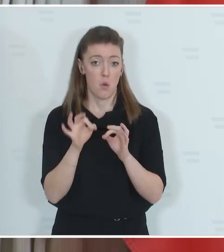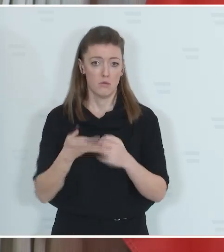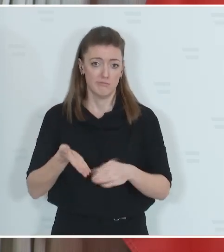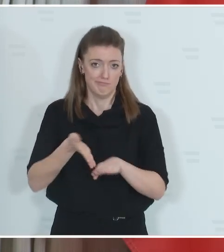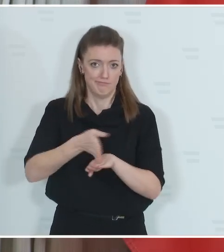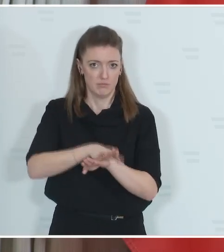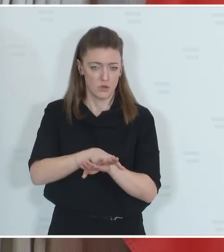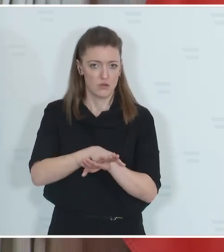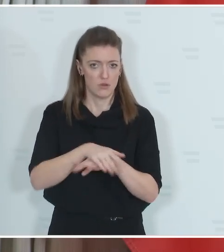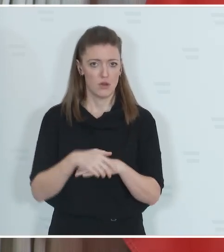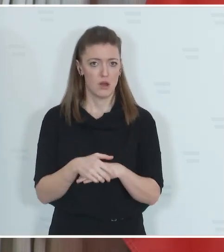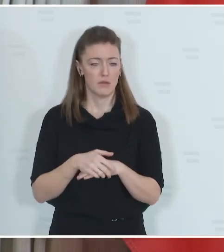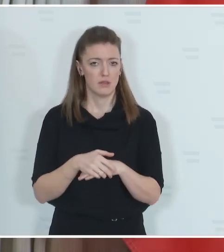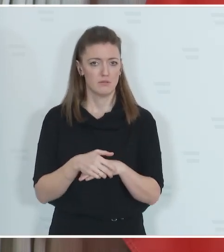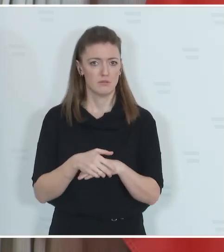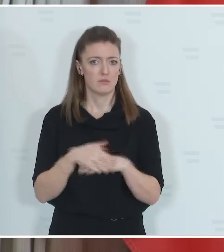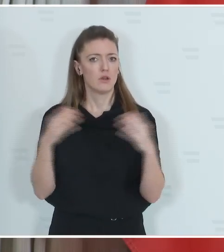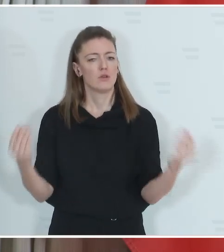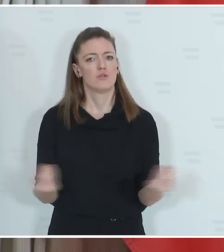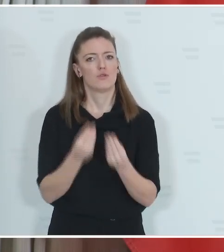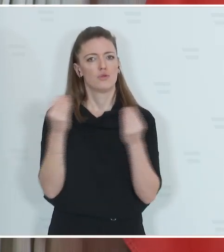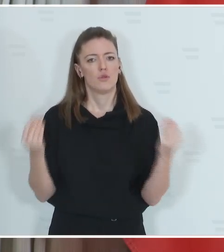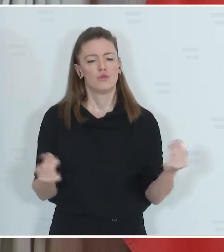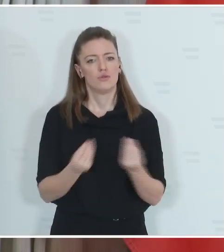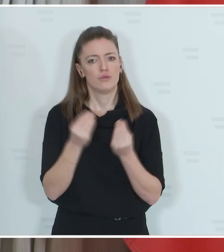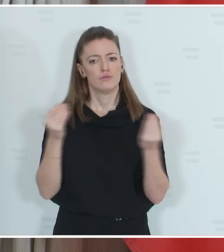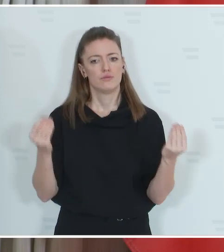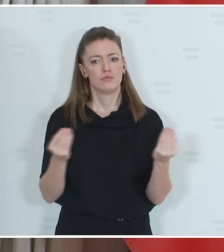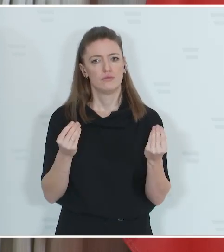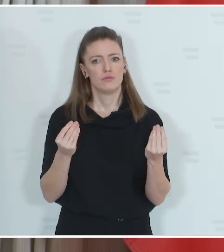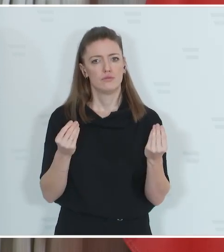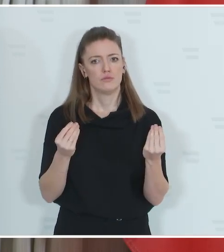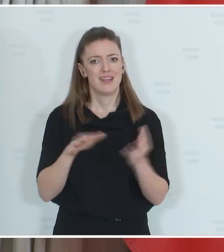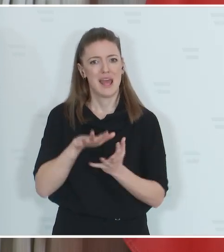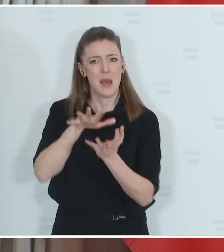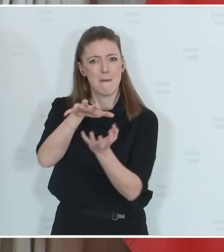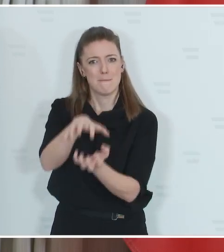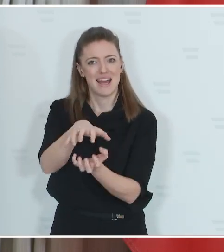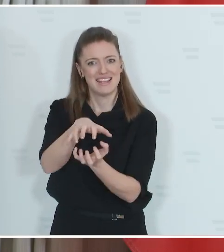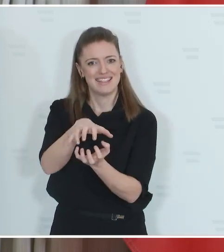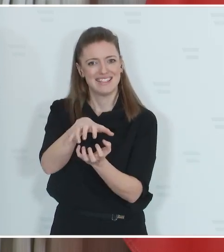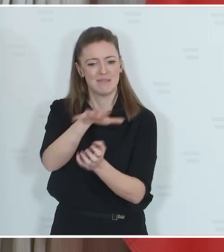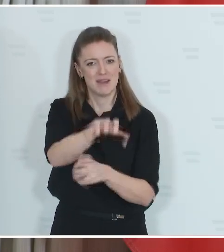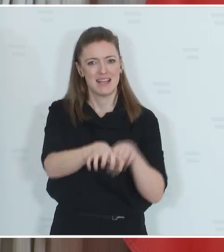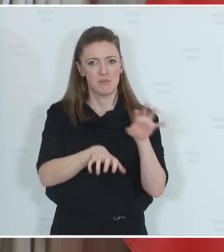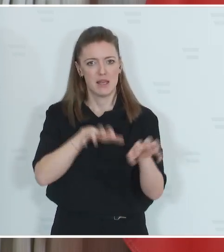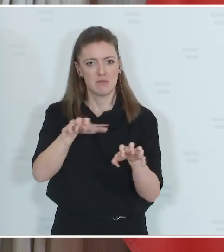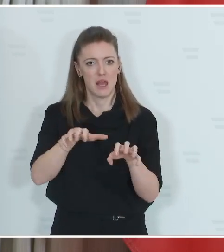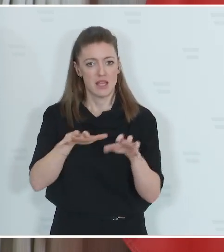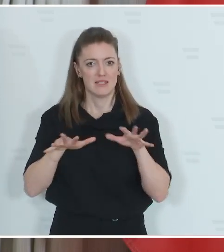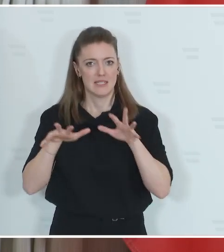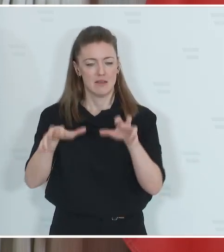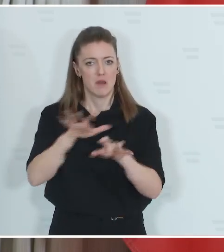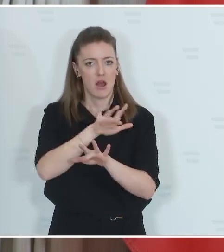Tode gekommen sind, weil diese tödlichen Beißattacken Resultat sind